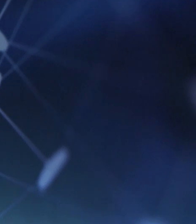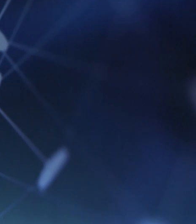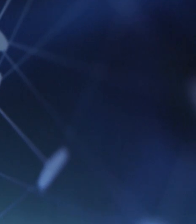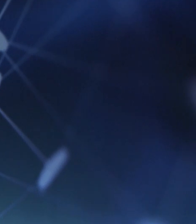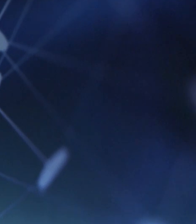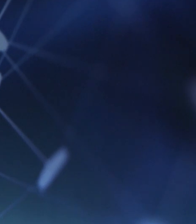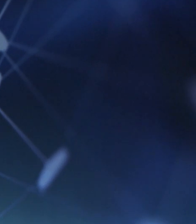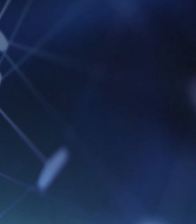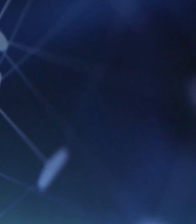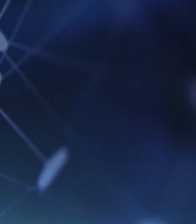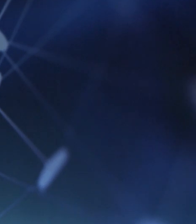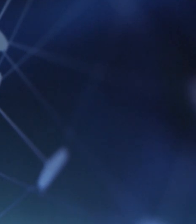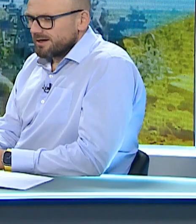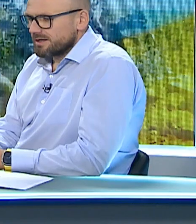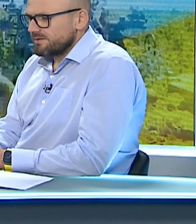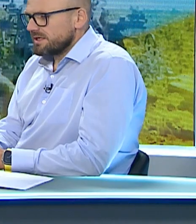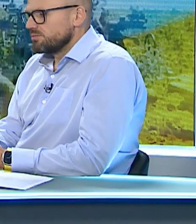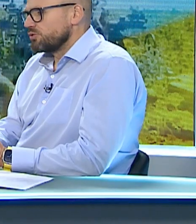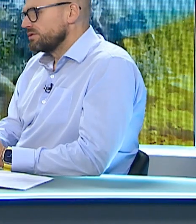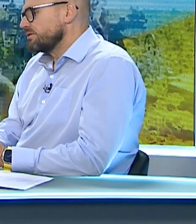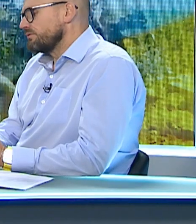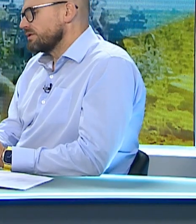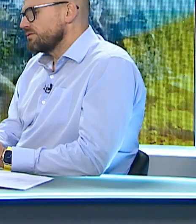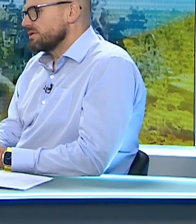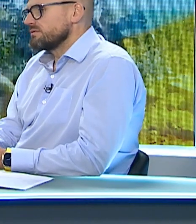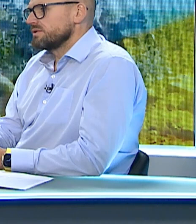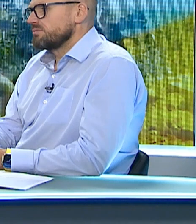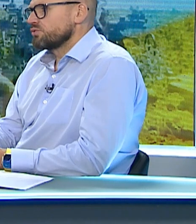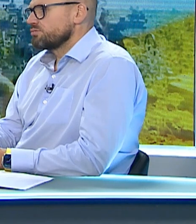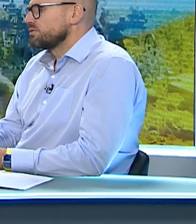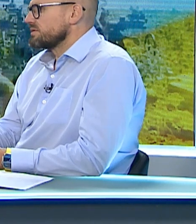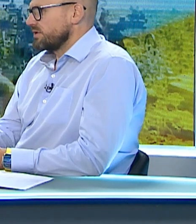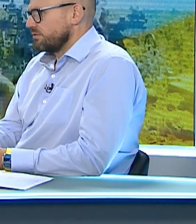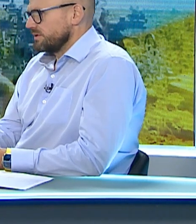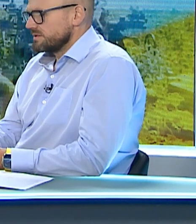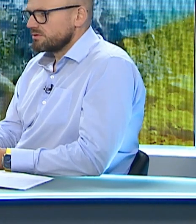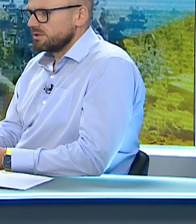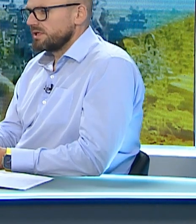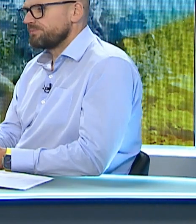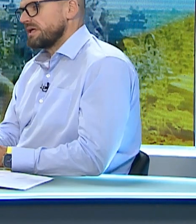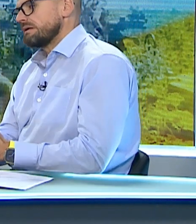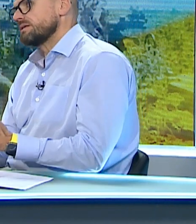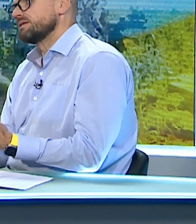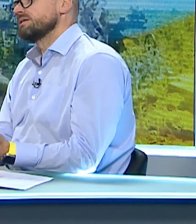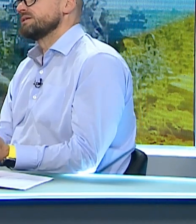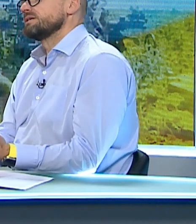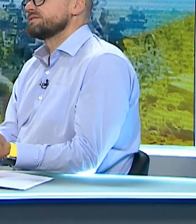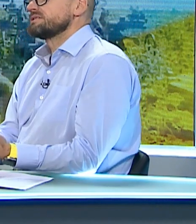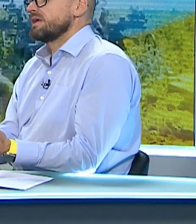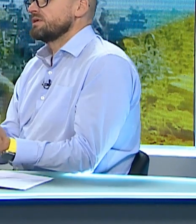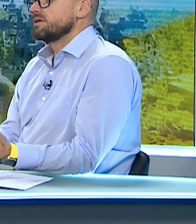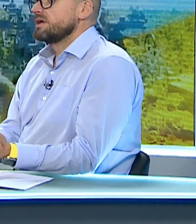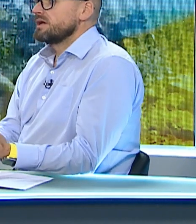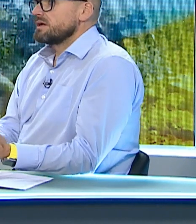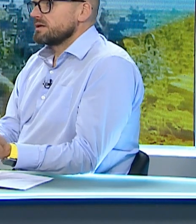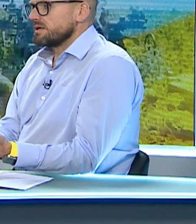таке графік. Графіки по годинного відключення, вони можуть бути заплановані. Це коли в